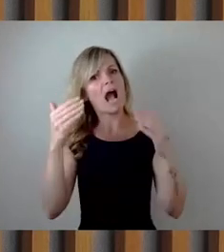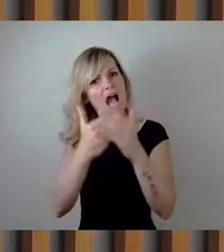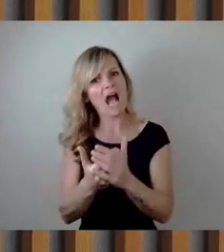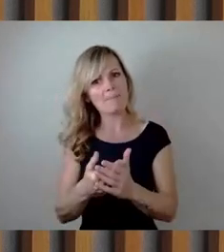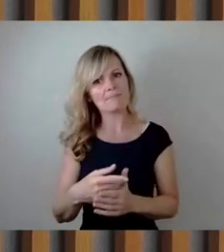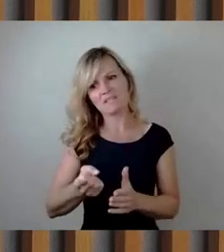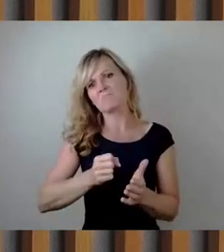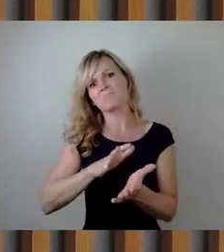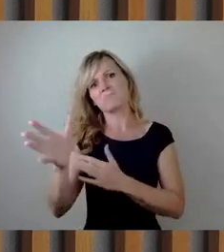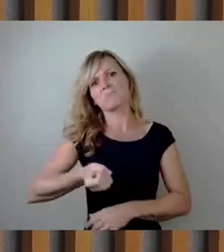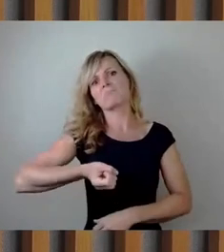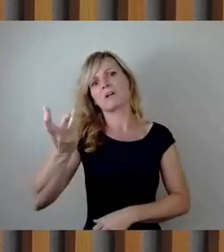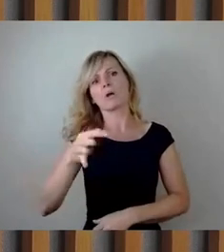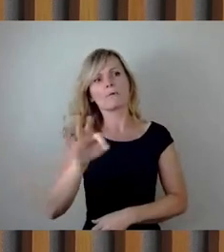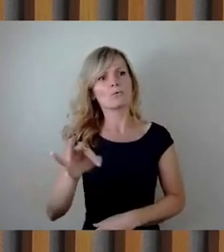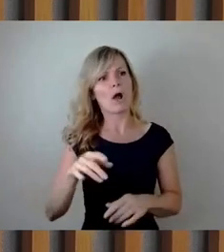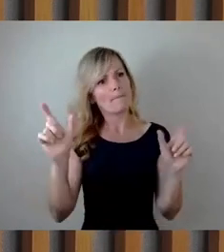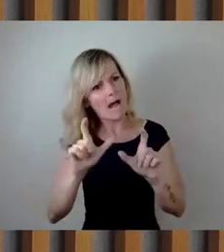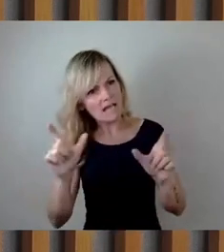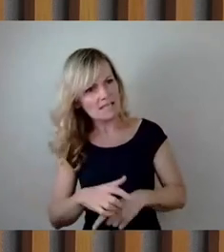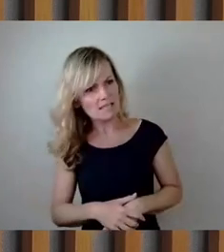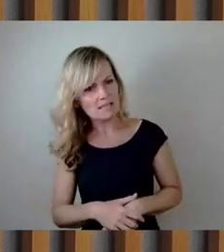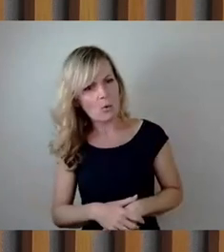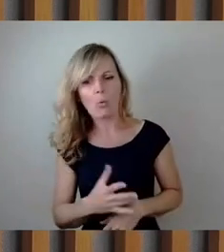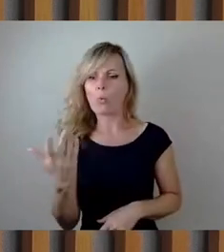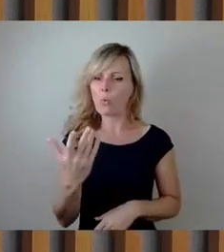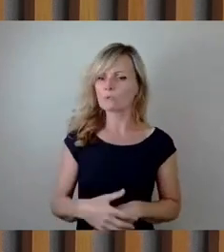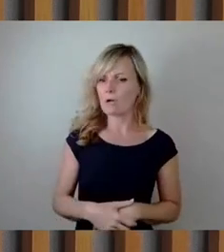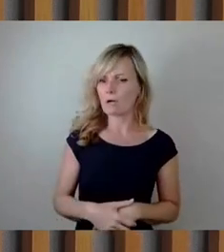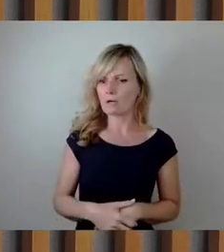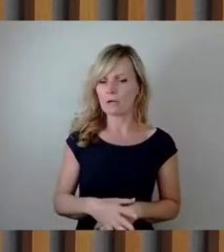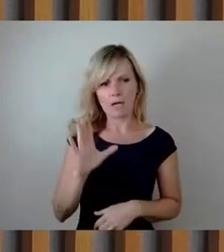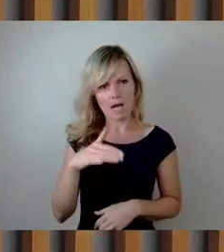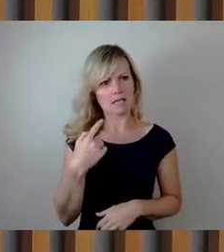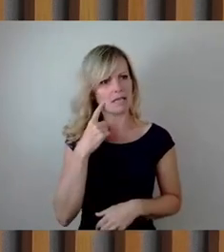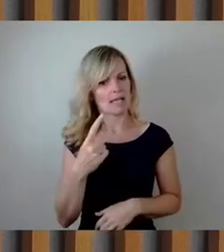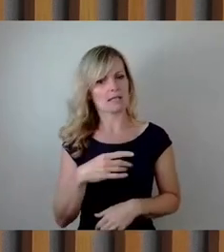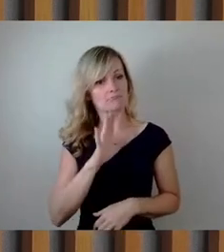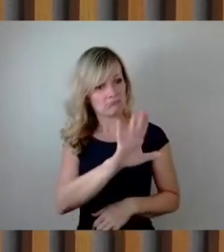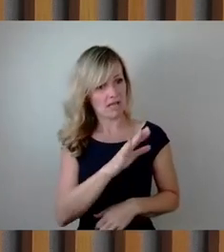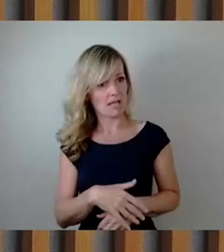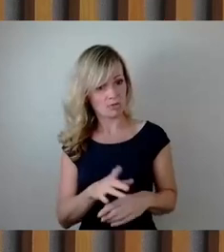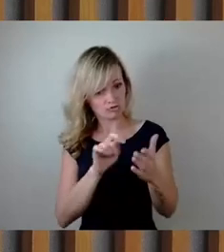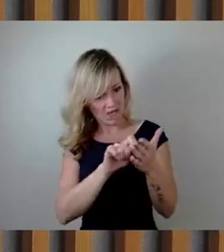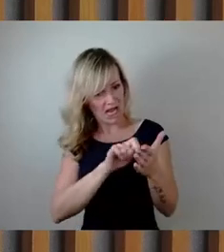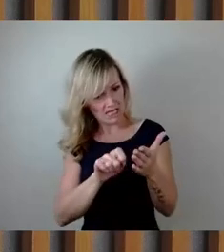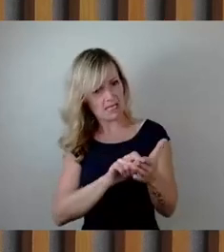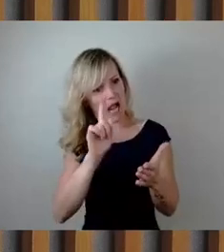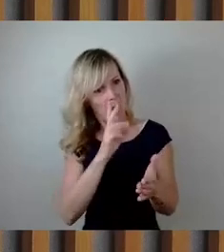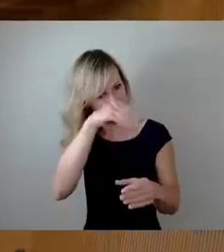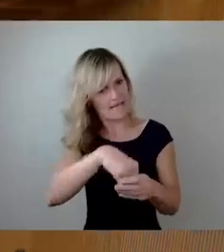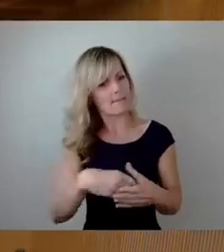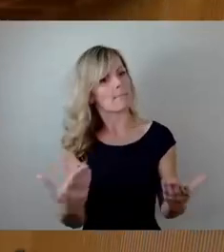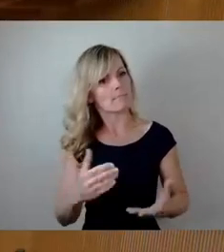hauen für einzelne Partys? Oder dürfen wir davon ausgehen, dass das auch in Ihren Streichvorschlägen Beachtung finden wird?